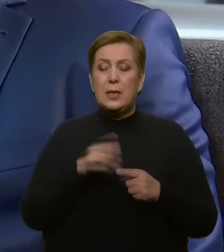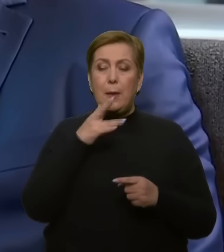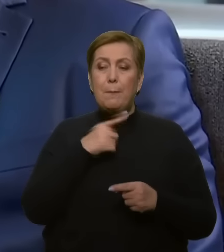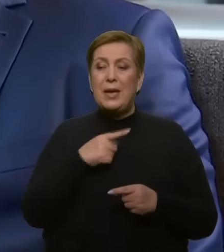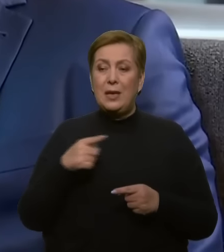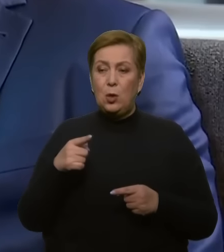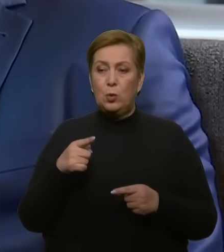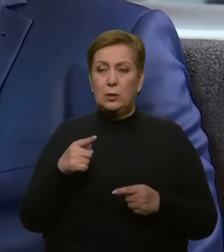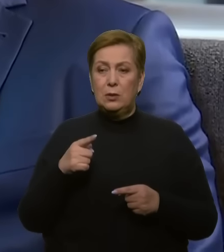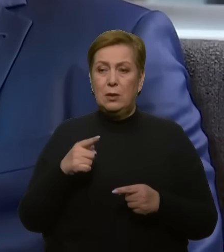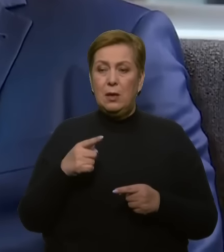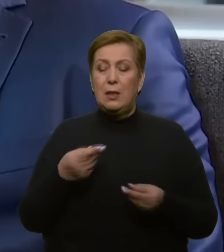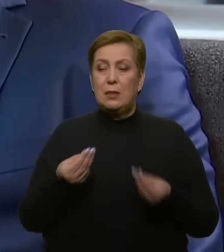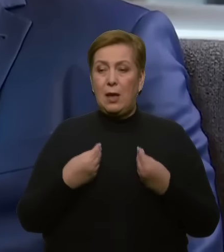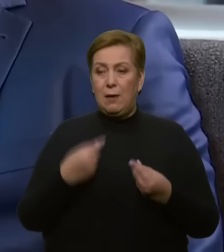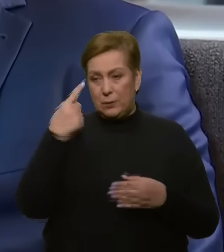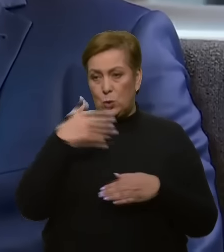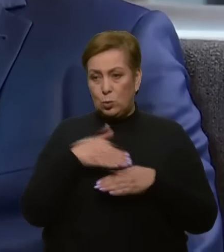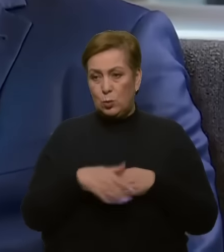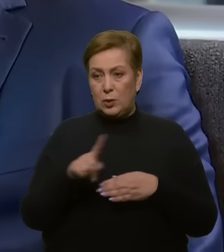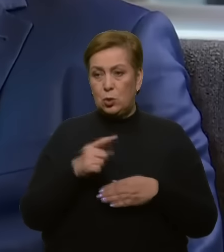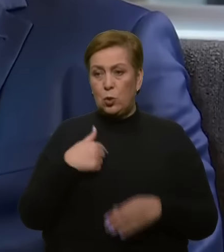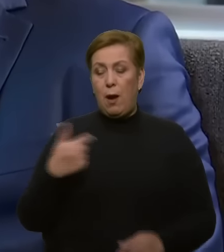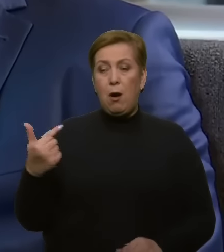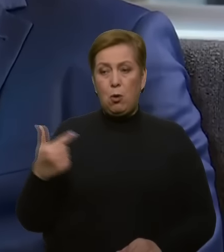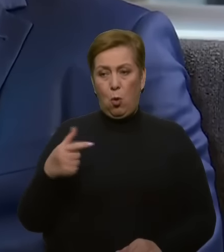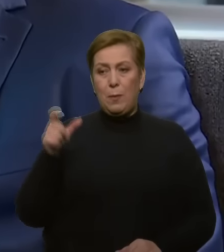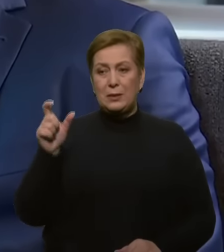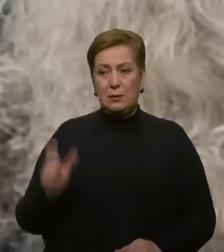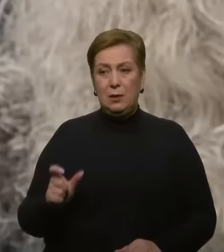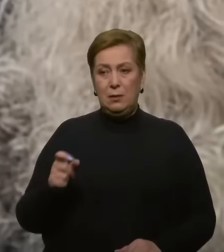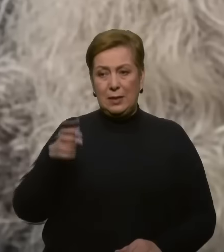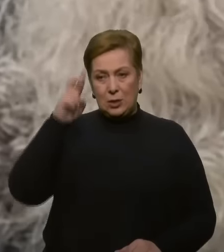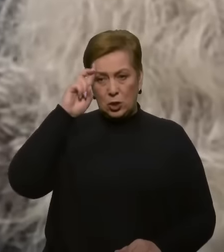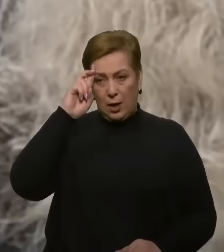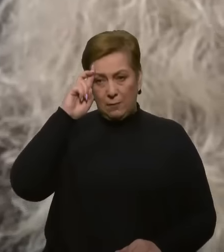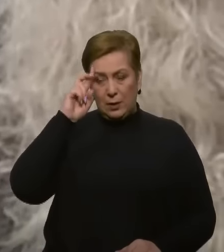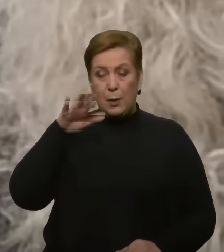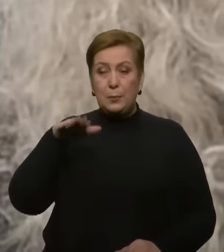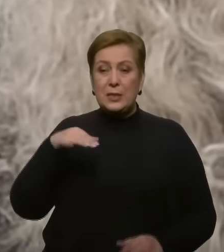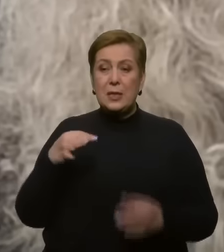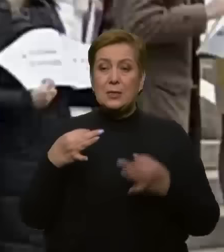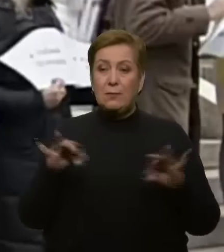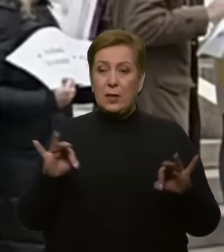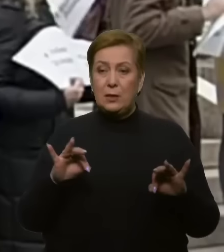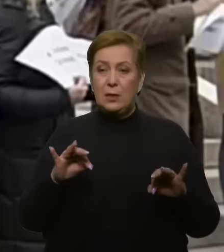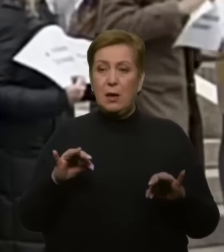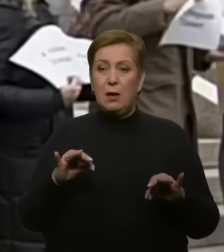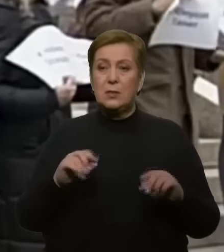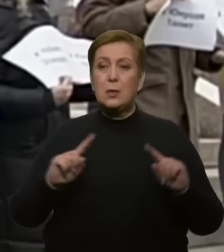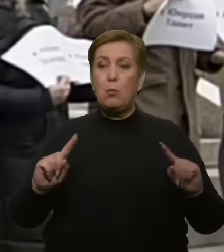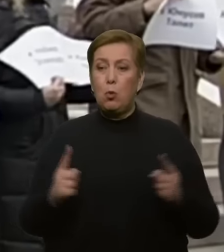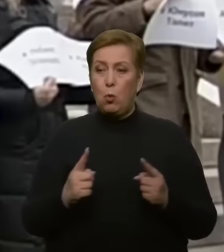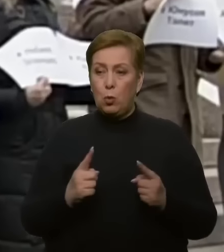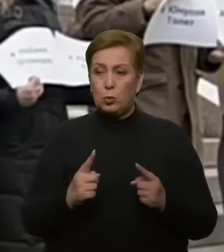Зрозуміти, що я громадянин держави, що я маю змогу на щось впливати власній державі. Тоді після звільнення з полону, окрім правозахисної